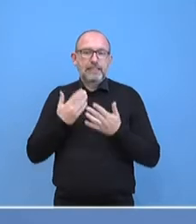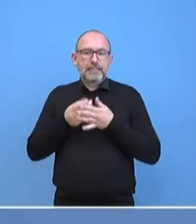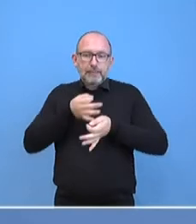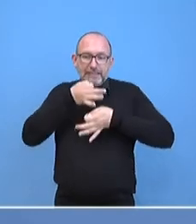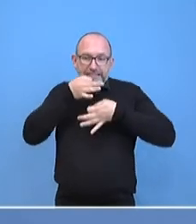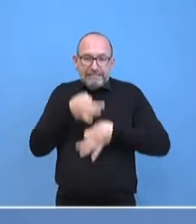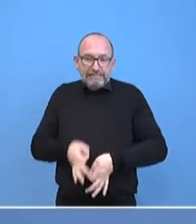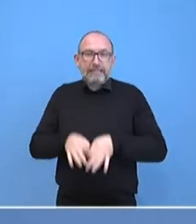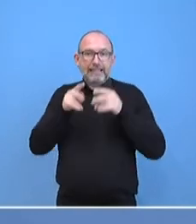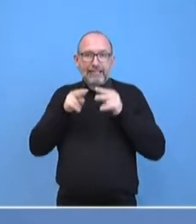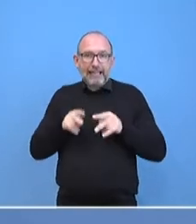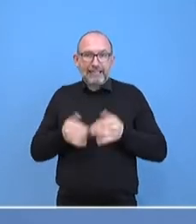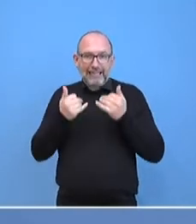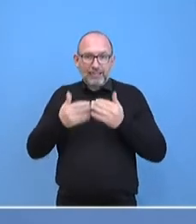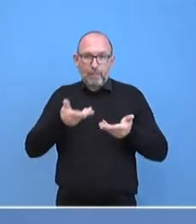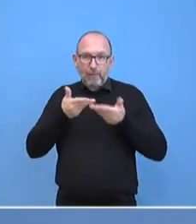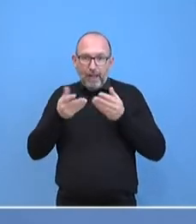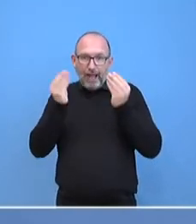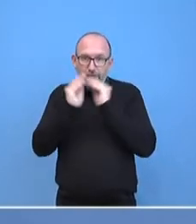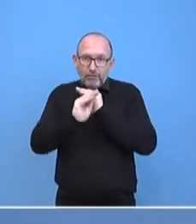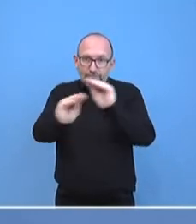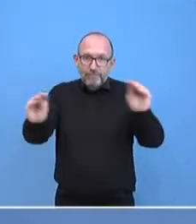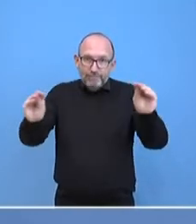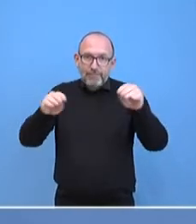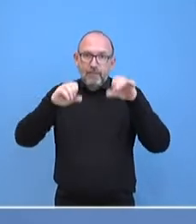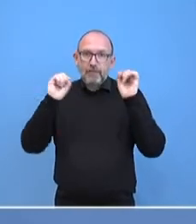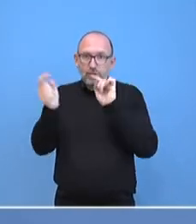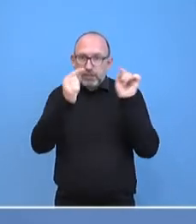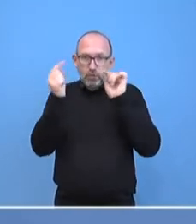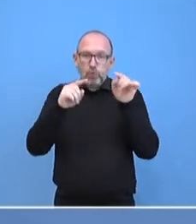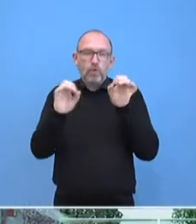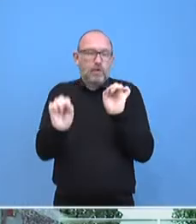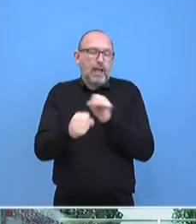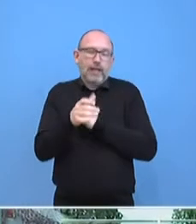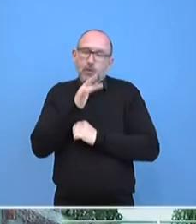auch schon beraten, hier sozusagen mit Ihnen diskutieren können.